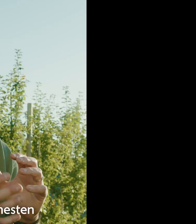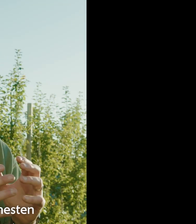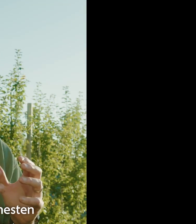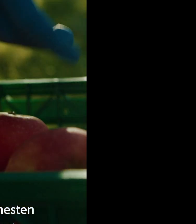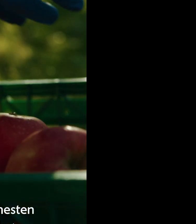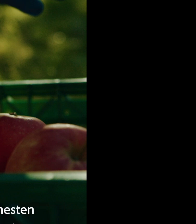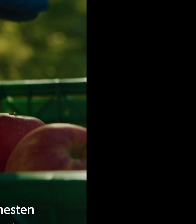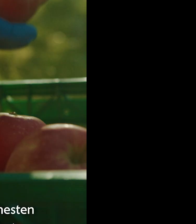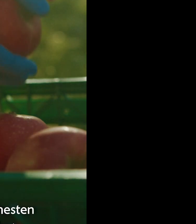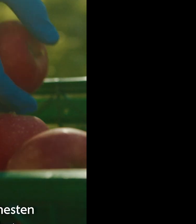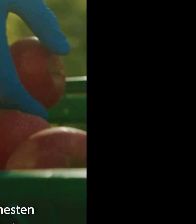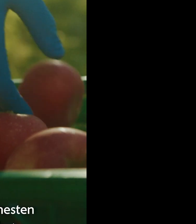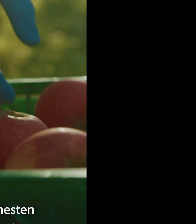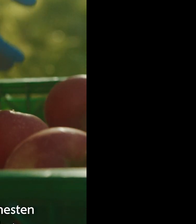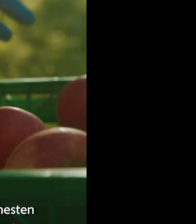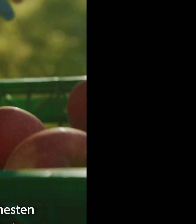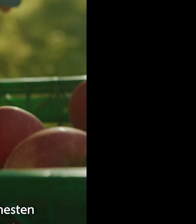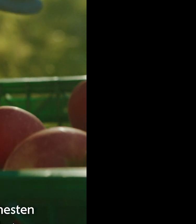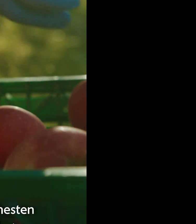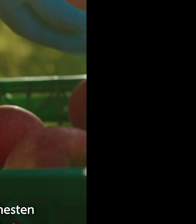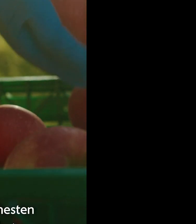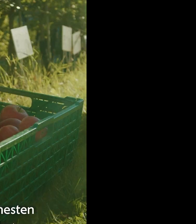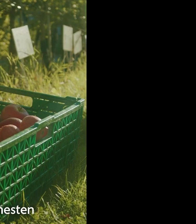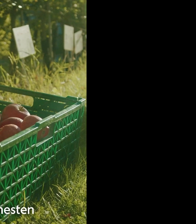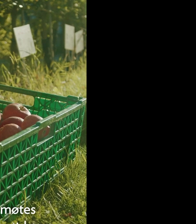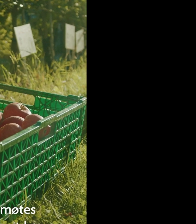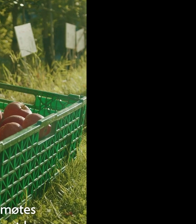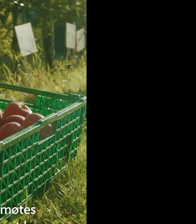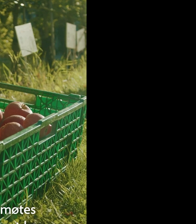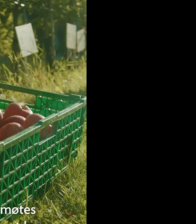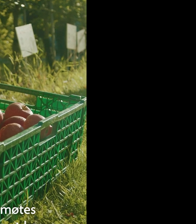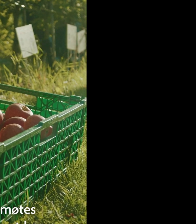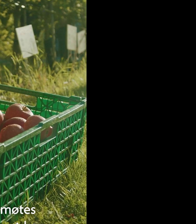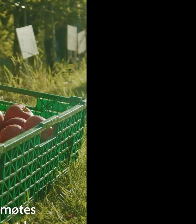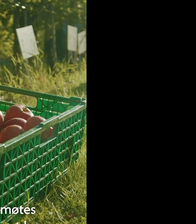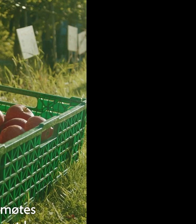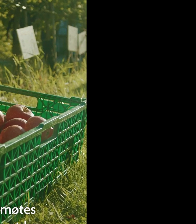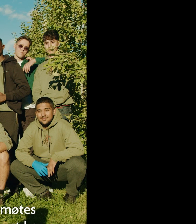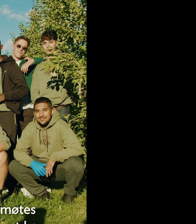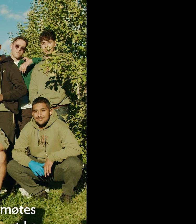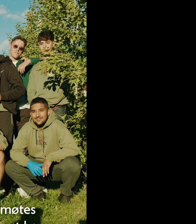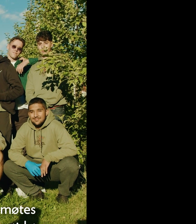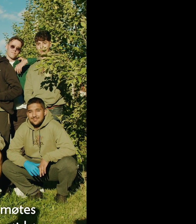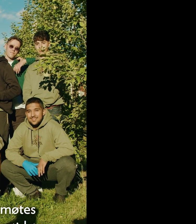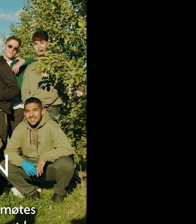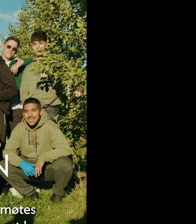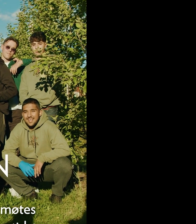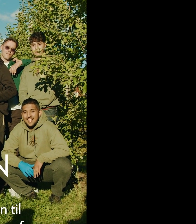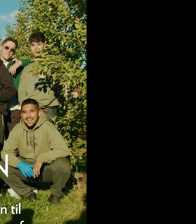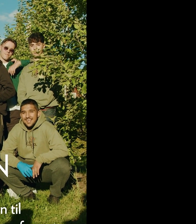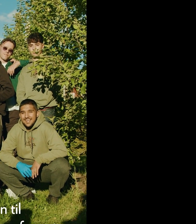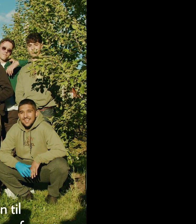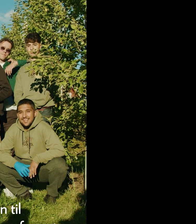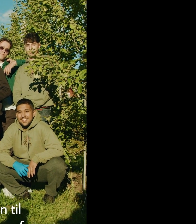bli en kjemperessurs. Og gi nesten familier stedstilhørighet hvor ungdom og voksne møtes i fellesskap. Og skaper en framtidstro